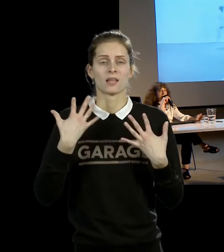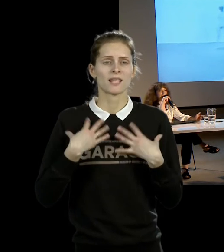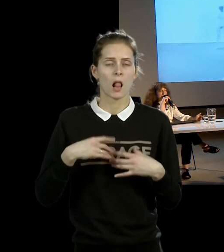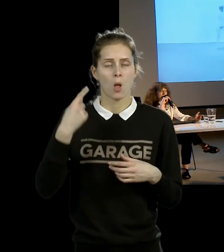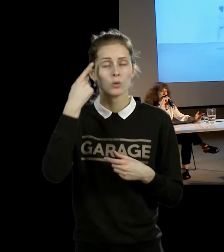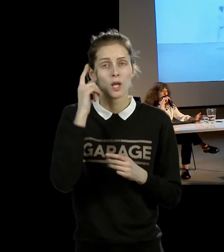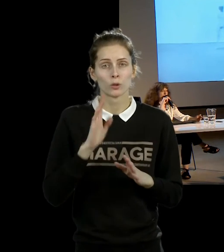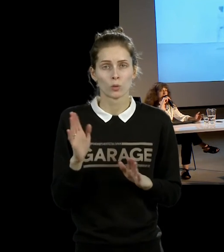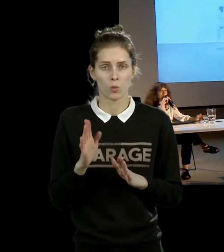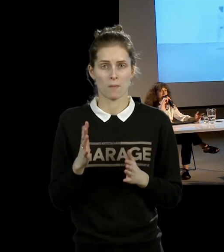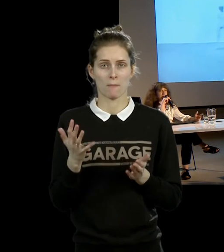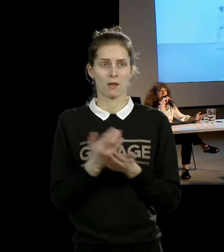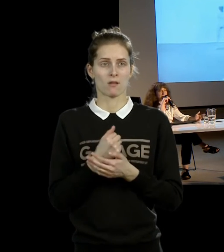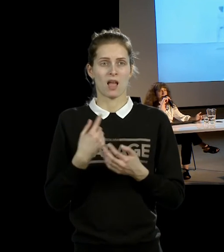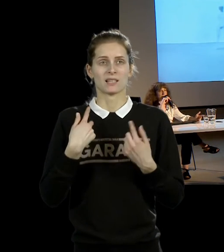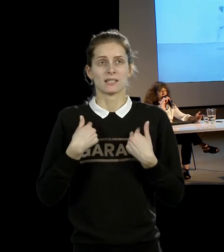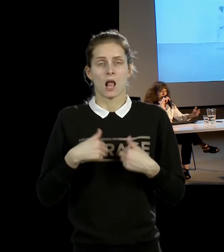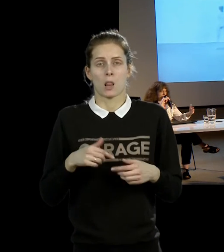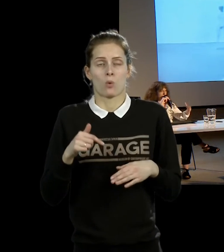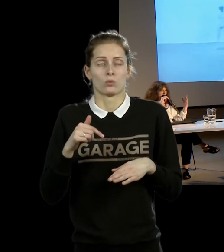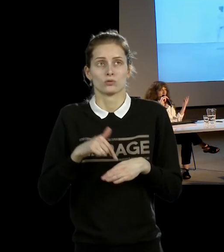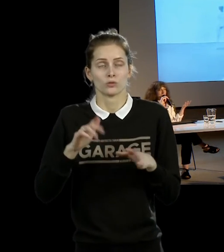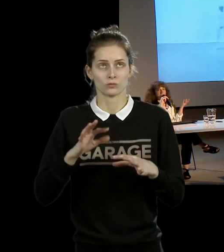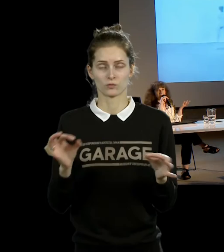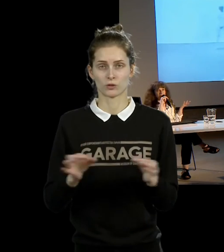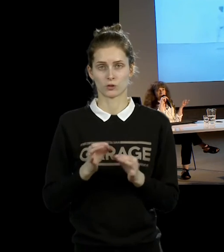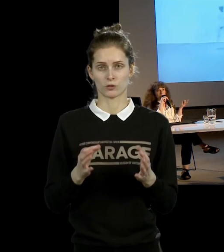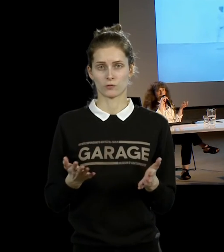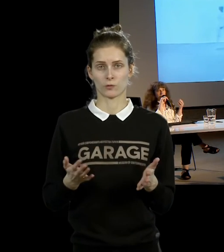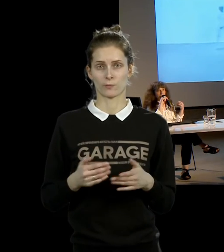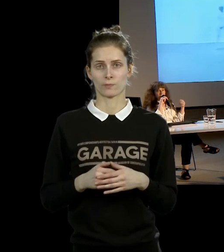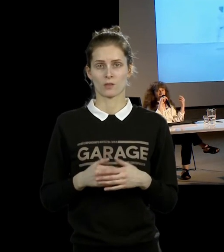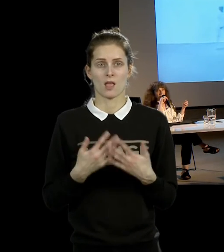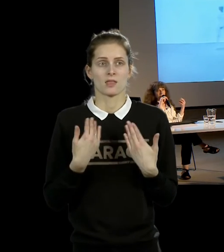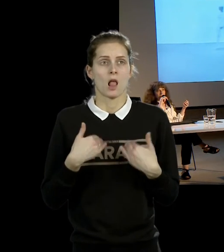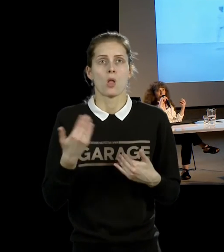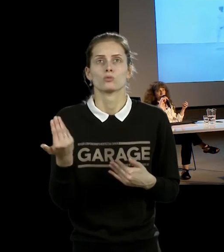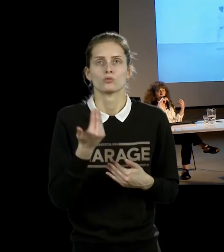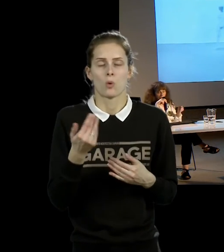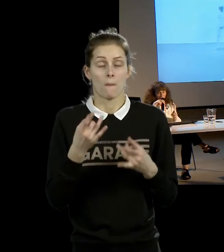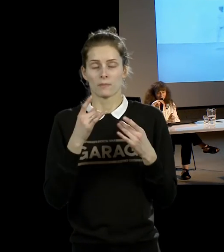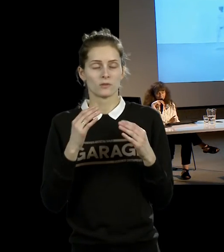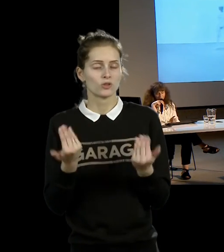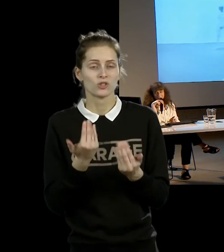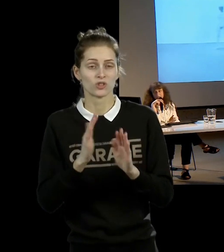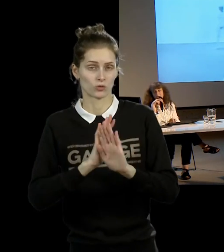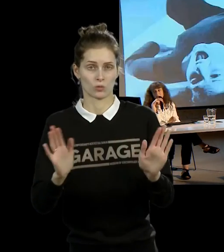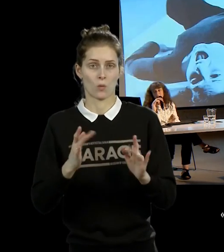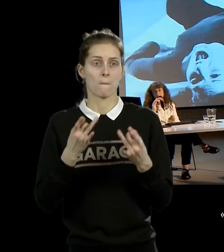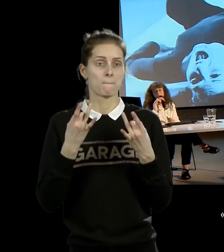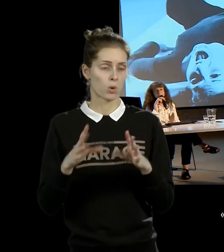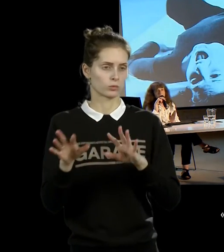себя, перестает осознавать себя как тело, которое кому-то принадлежит. Это просто тело, существующее в движении.